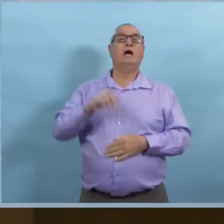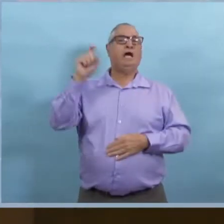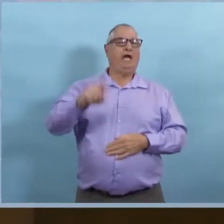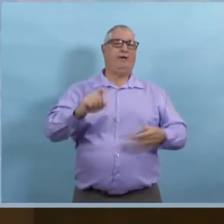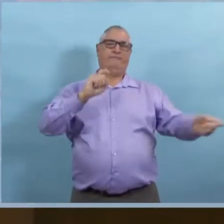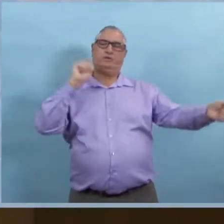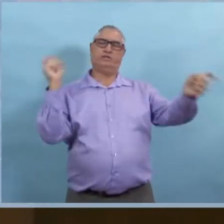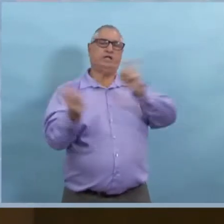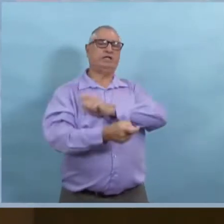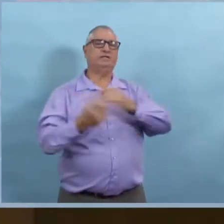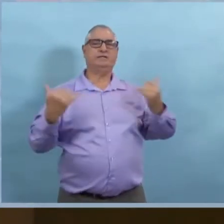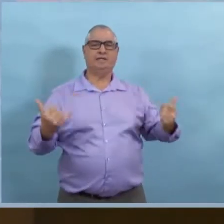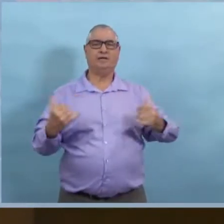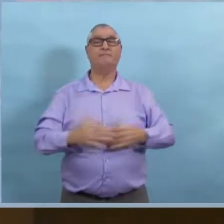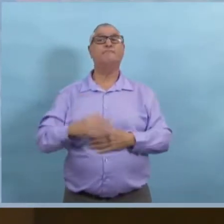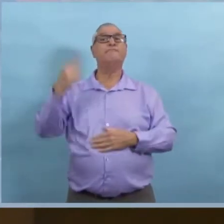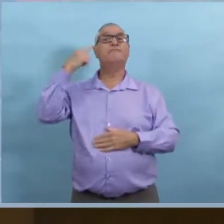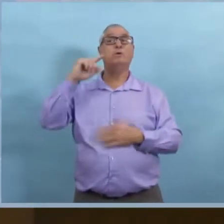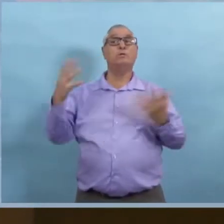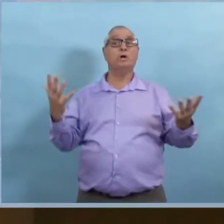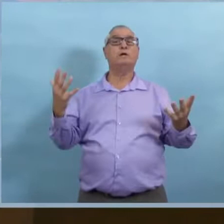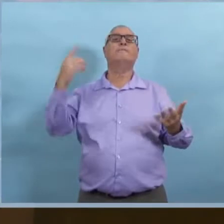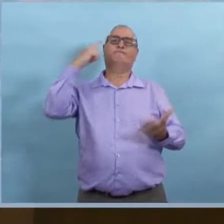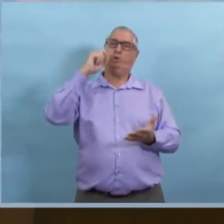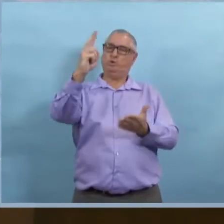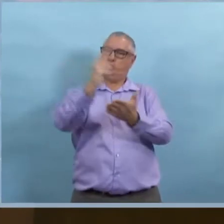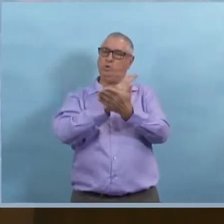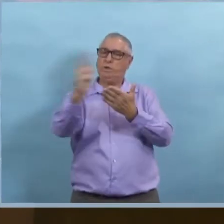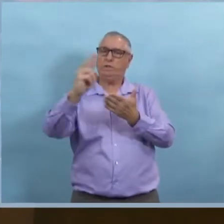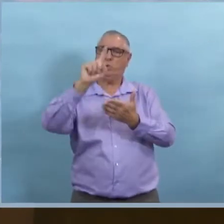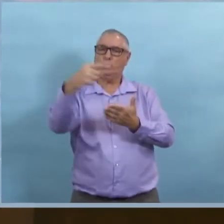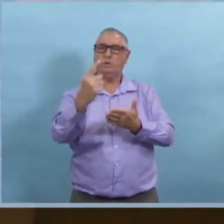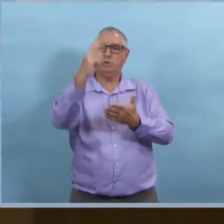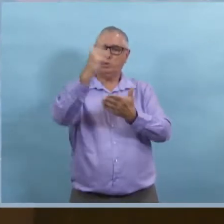Donc il nous faut faire ces changements, ce sacrifice pour deux semaines.